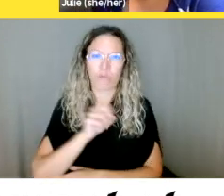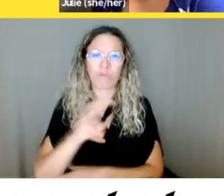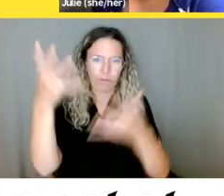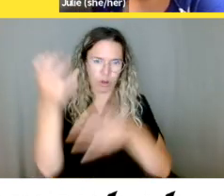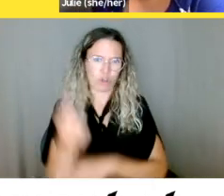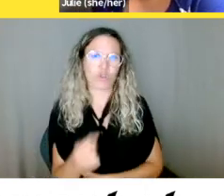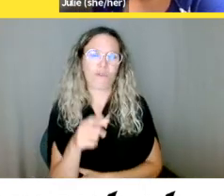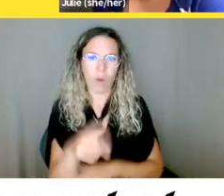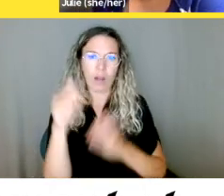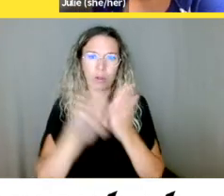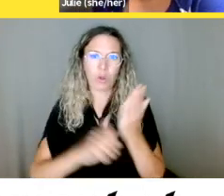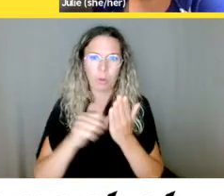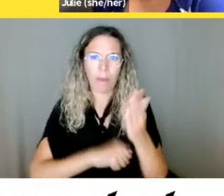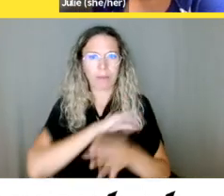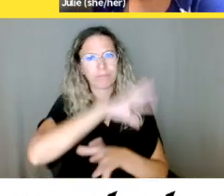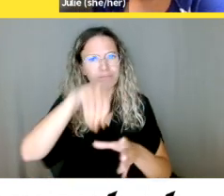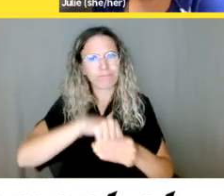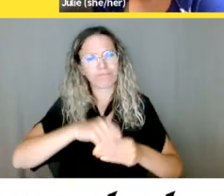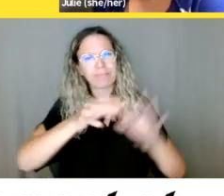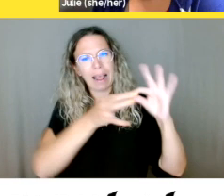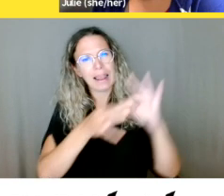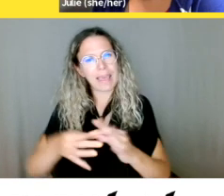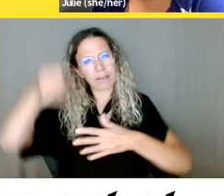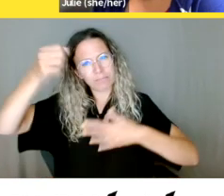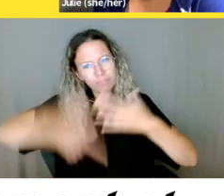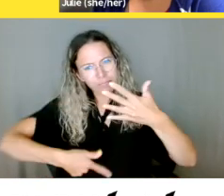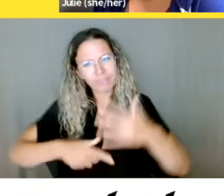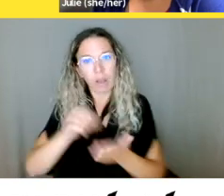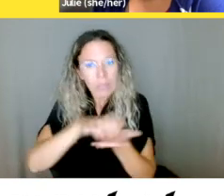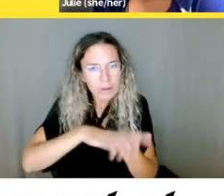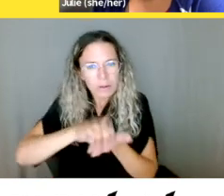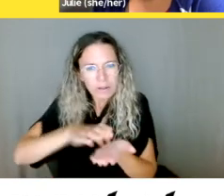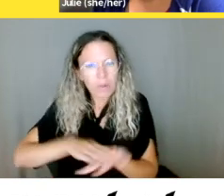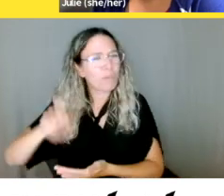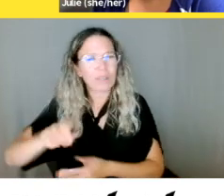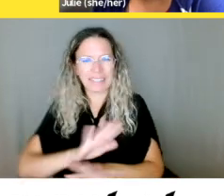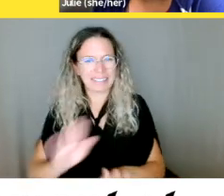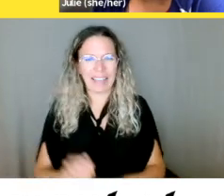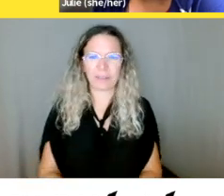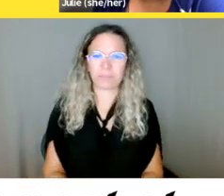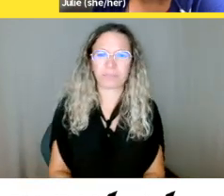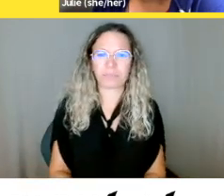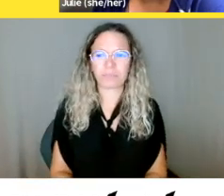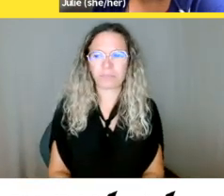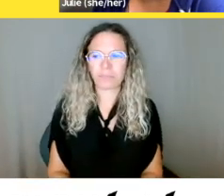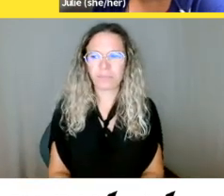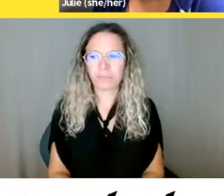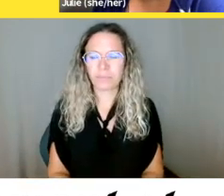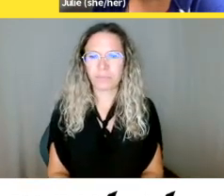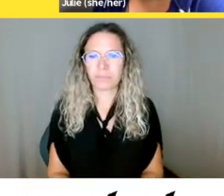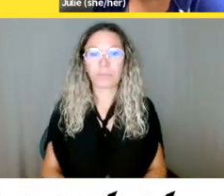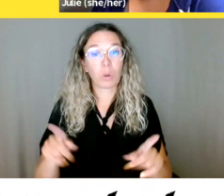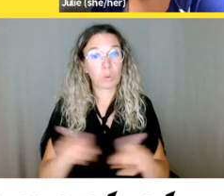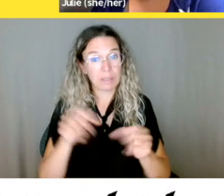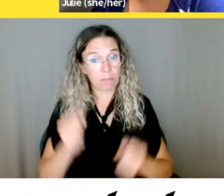Vous pouvez aussi obtenir de l'aide pour naviguer dans un site en appelant un des numéros innumérés sur leur site de